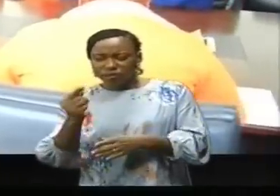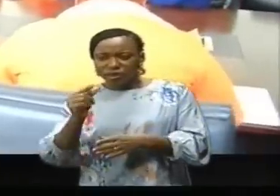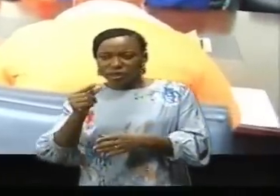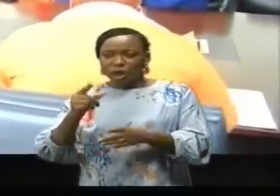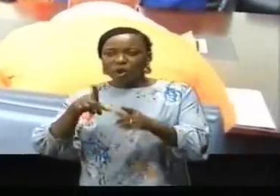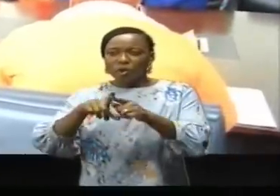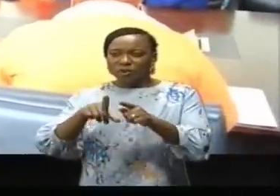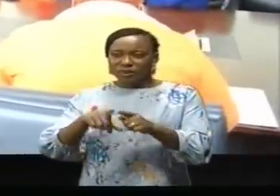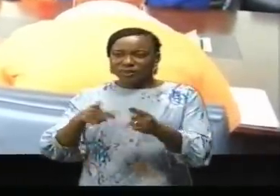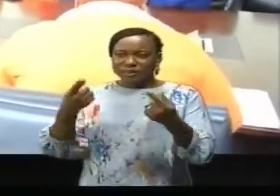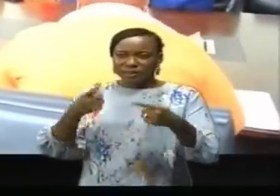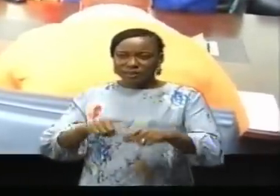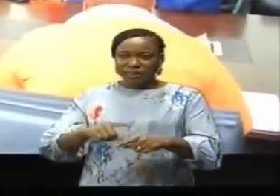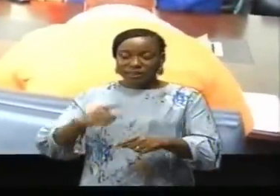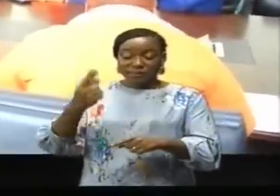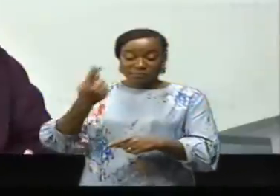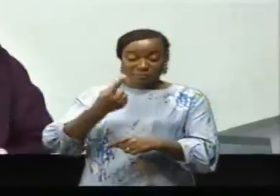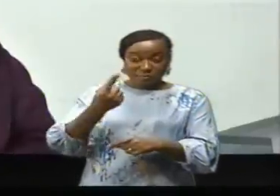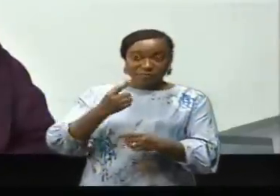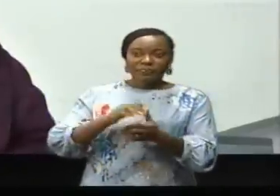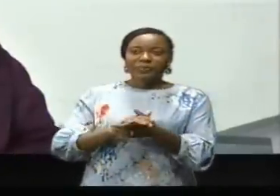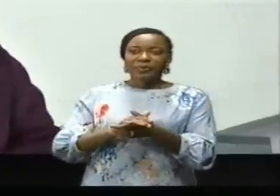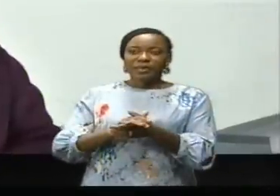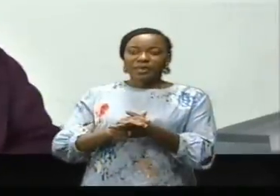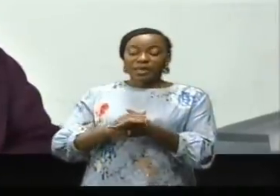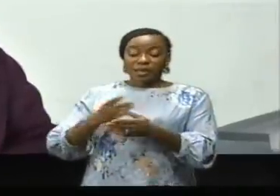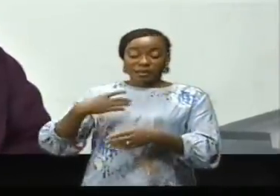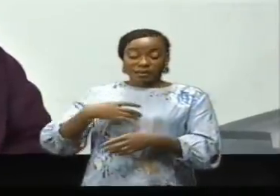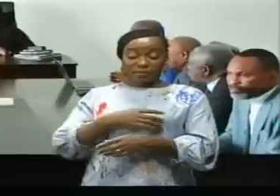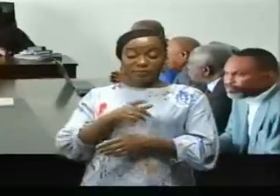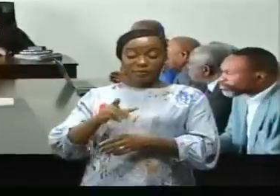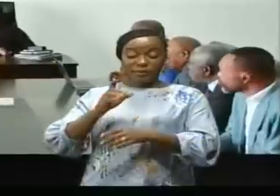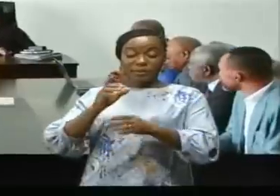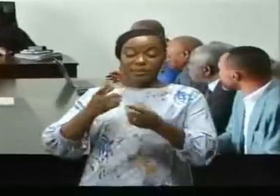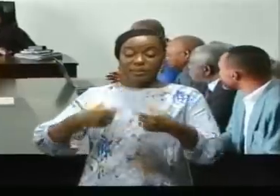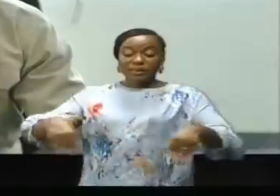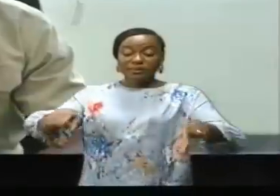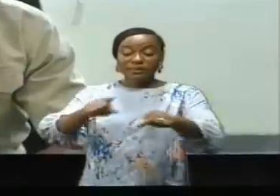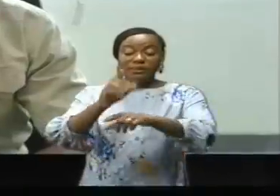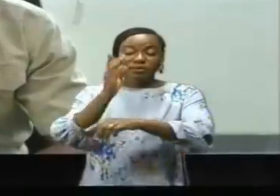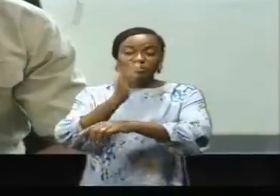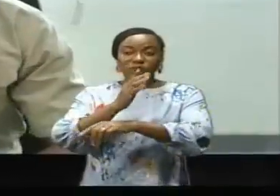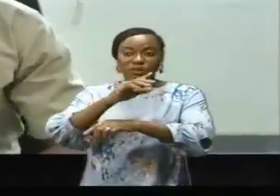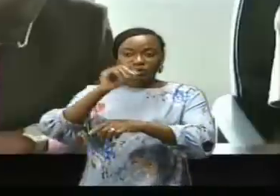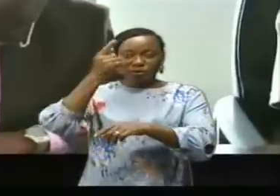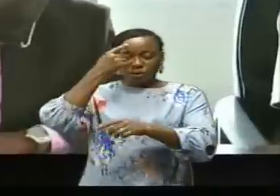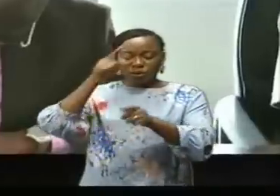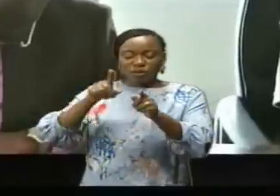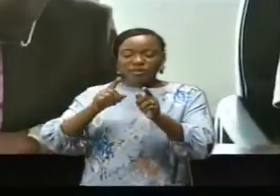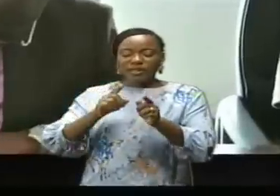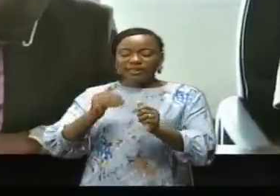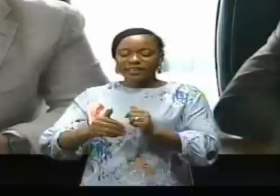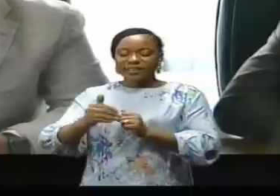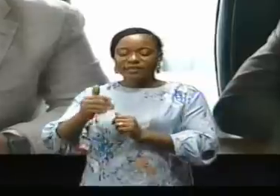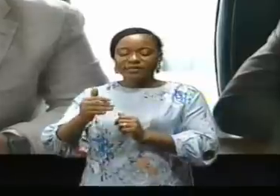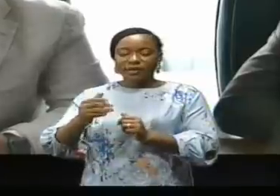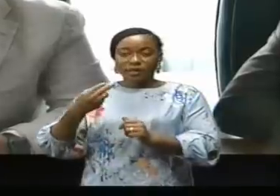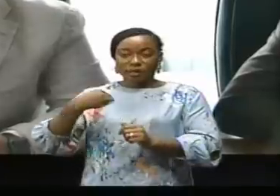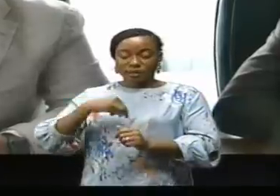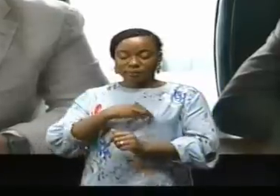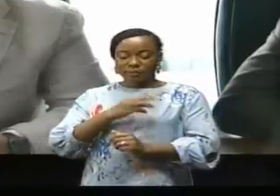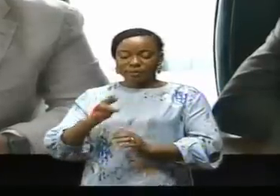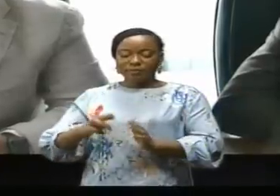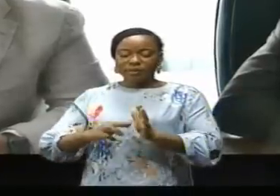cérémonie présidée par la première citoyenne du Lualaba dans la salle de conseil du gouvernement en présent de quelques membres du gouvernement provincial de la